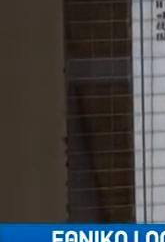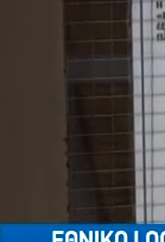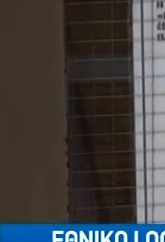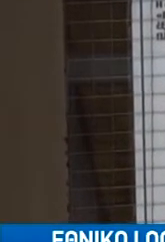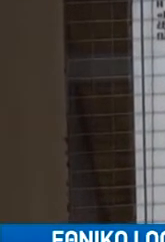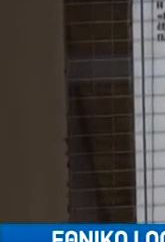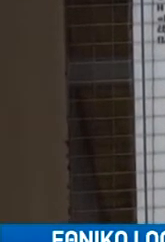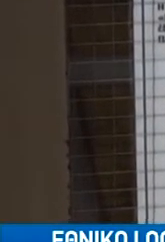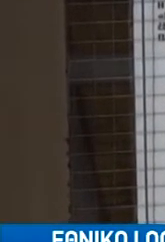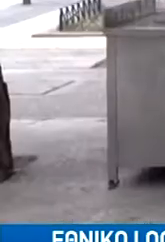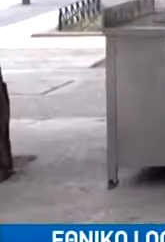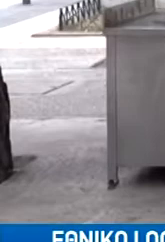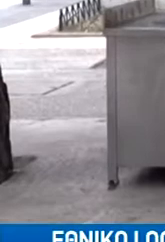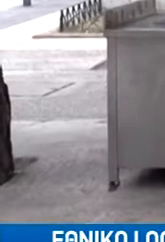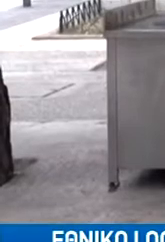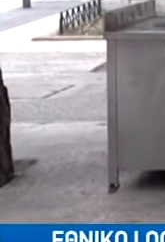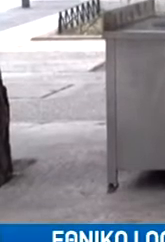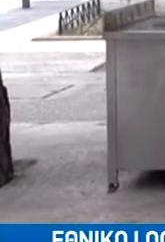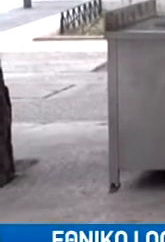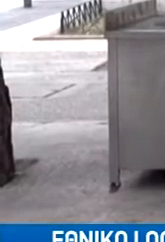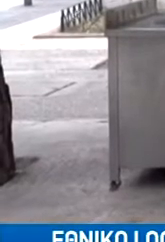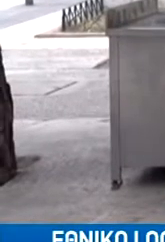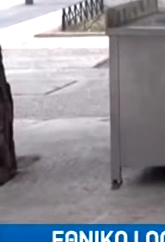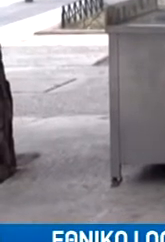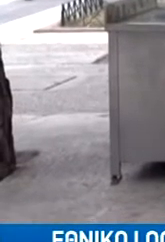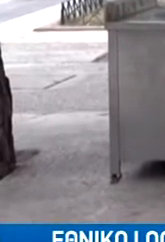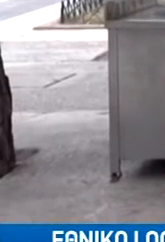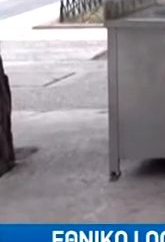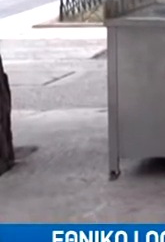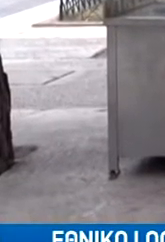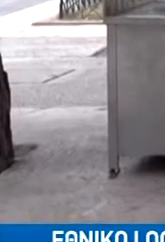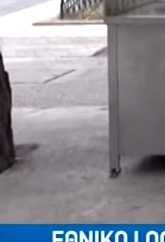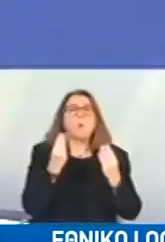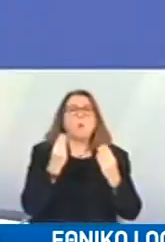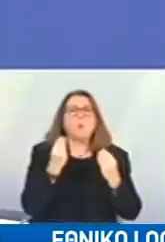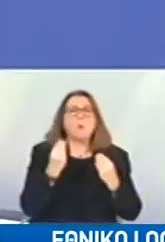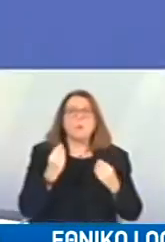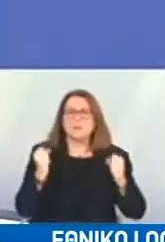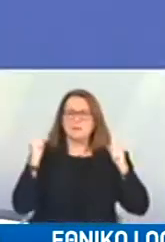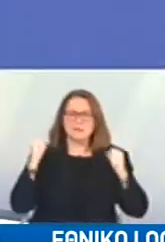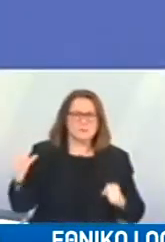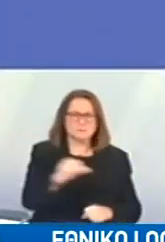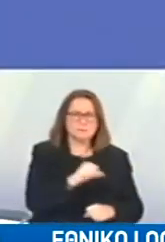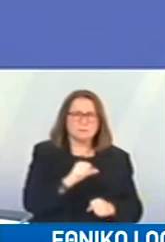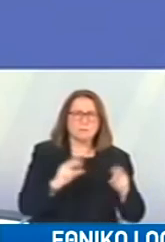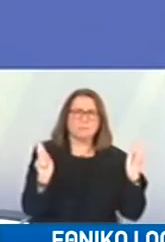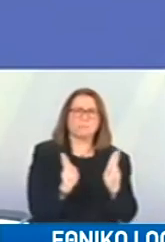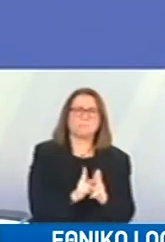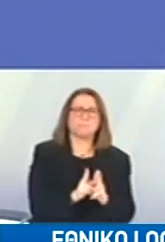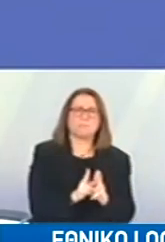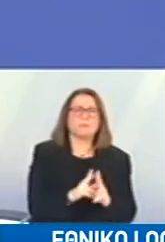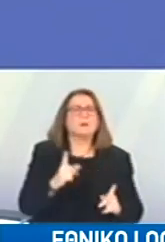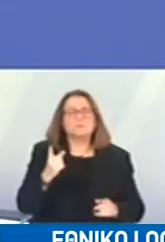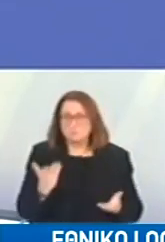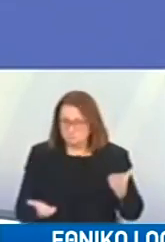αυτή που οδήγησε την κυβέρνηση στην απόφαση να προχωρήσει στη λήψη τόσο δραστικών μέτρων. Ενδεικτικά αναφέρω ότι αν συνεχίζαμε με αυτό το ρυθμό